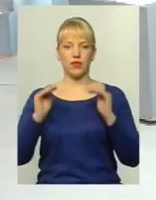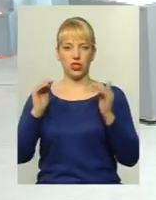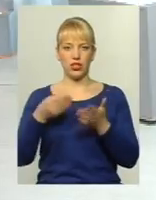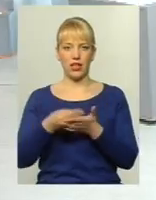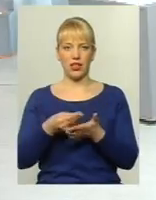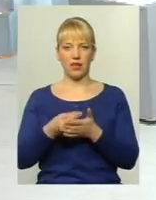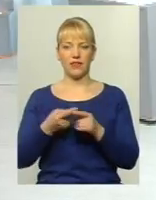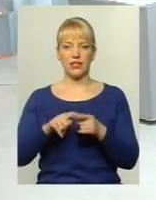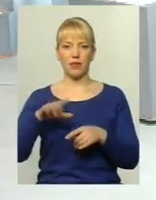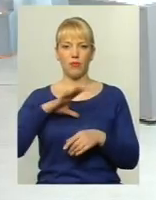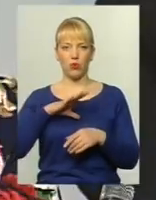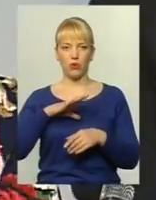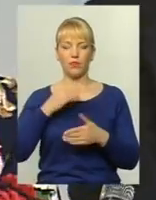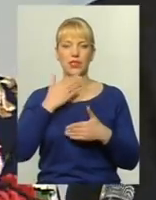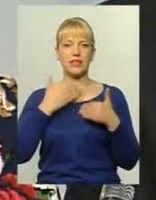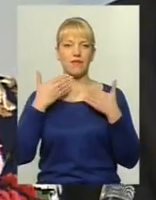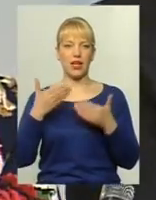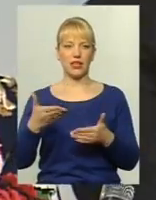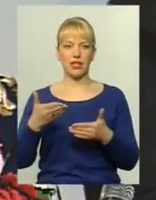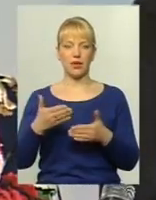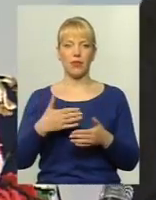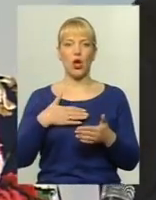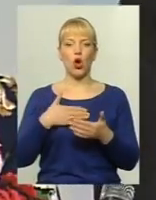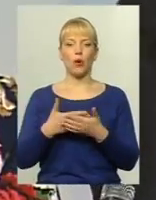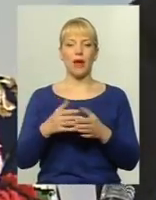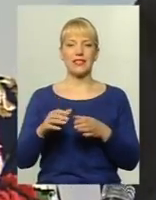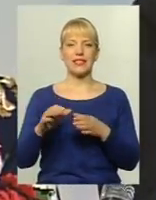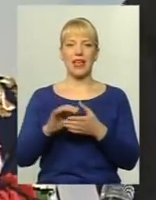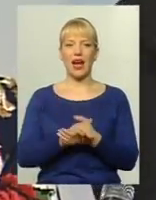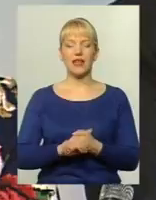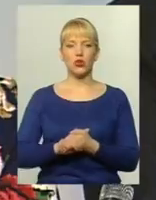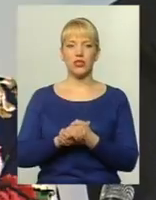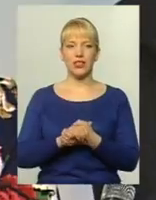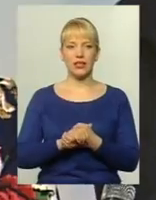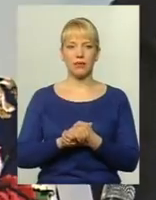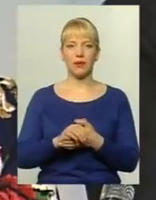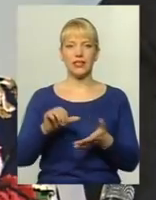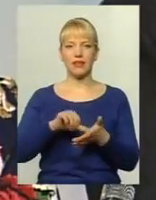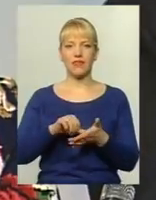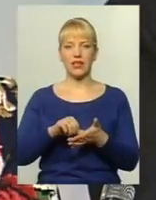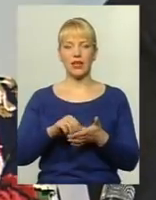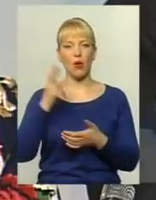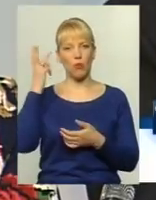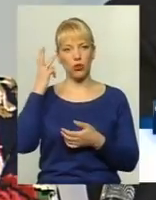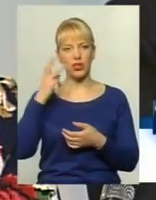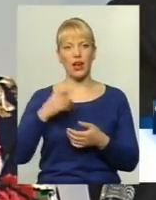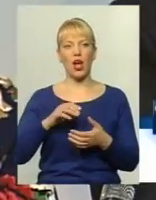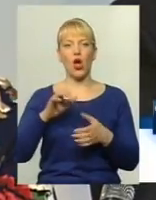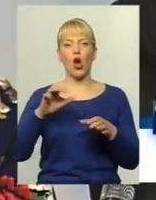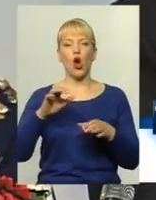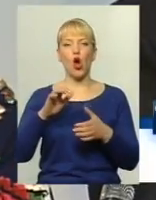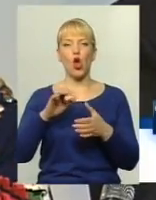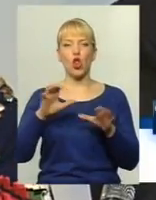це було дійсно звернення громадської асоціації пасажирських перевезників «Поділля» Голова асоціації